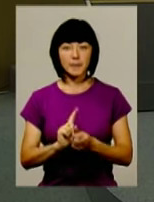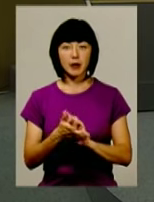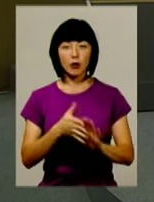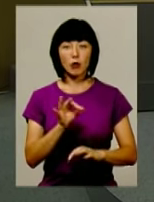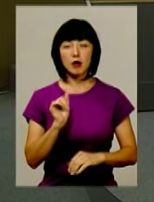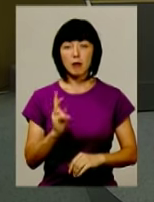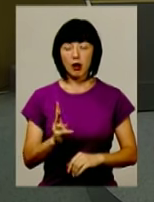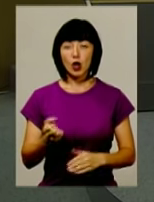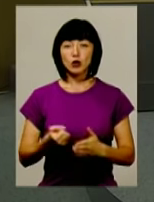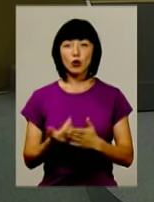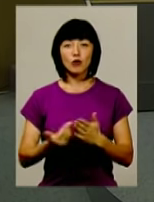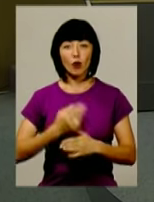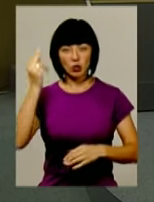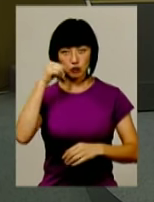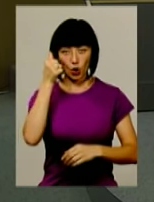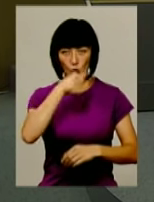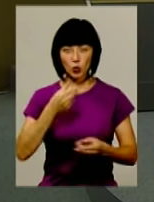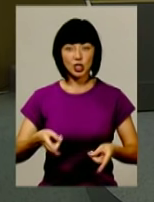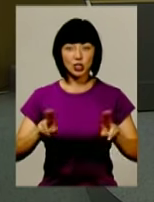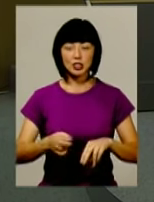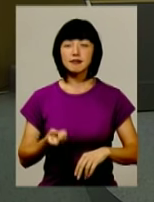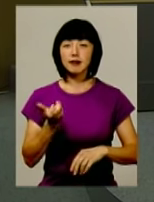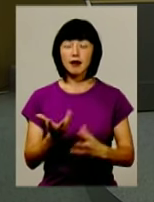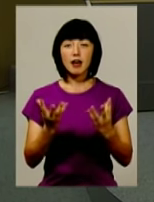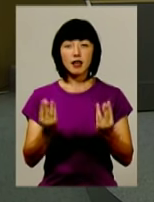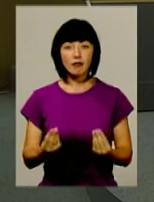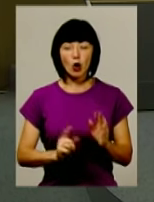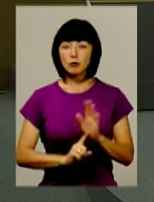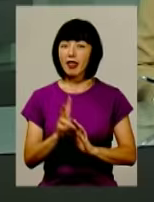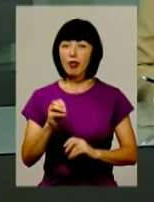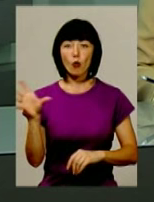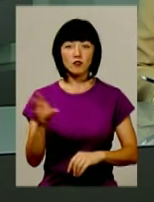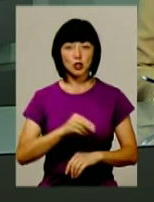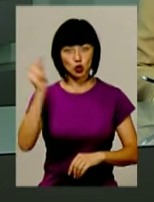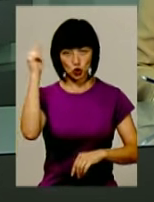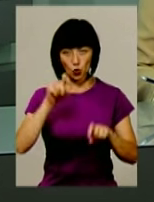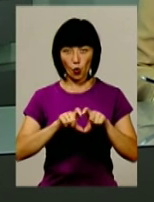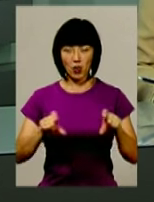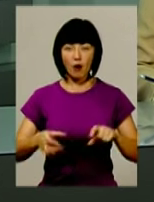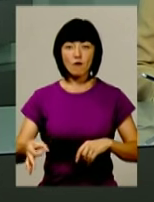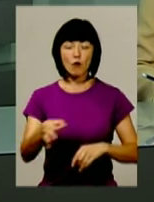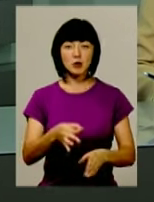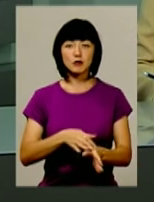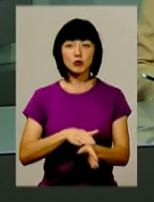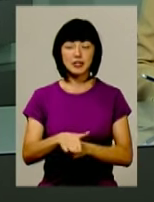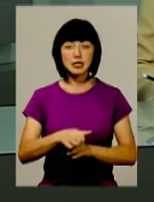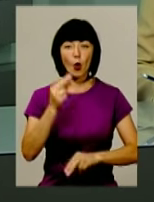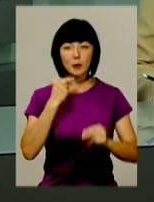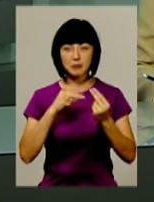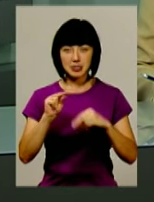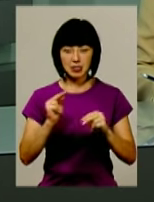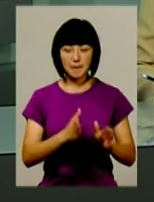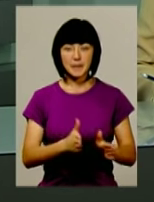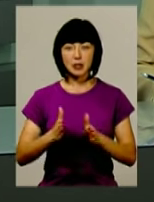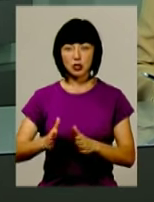До нового навчального року залишилося кілька днів, та розпочнеться він не у всіх школах Хмельниччини. В області відбувається оптимізація